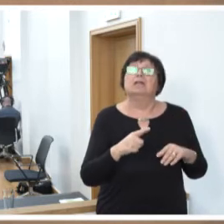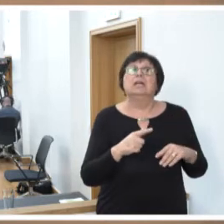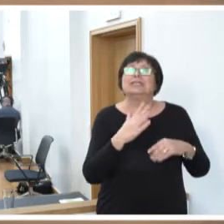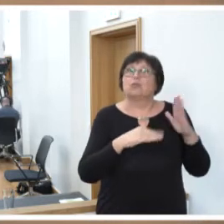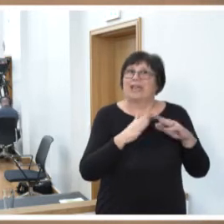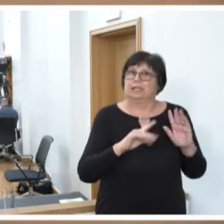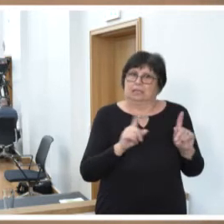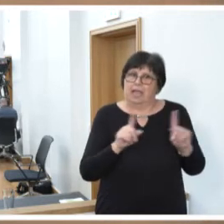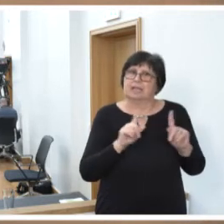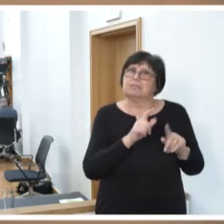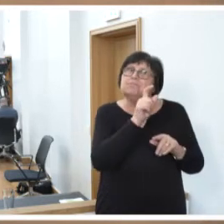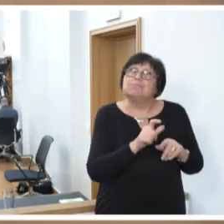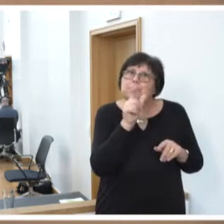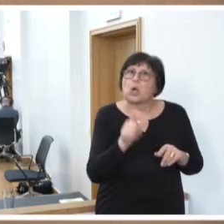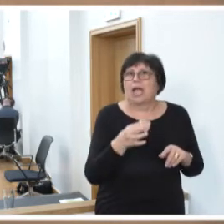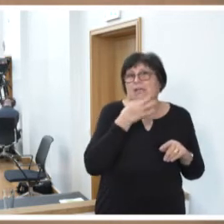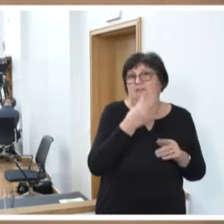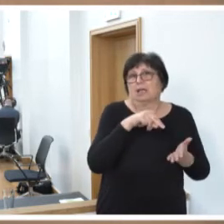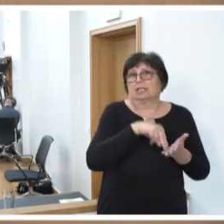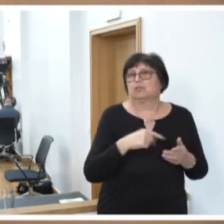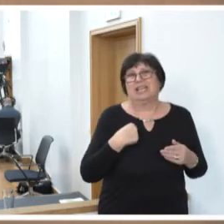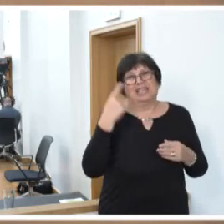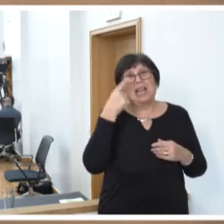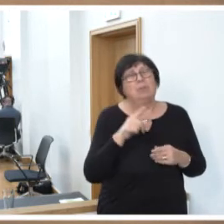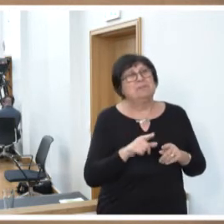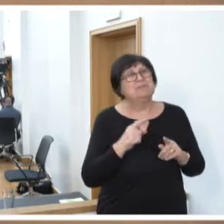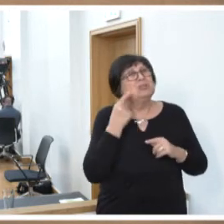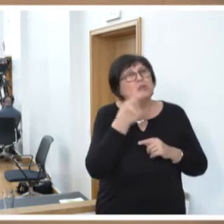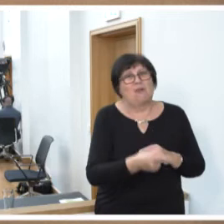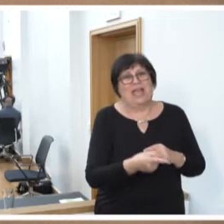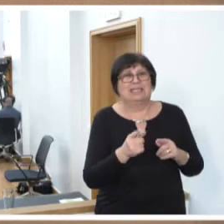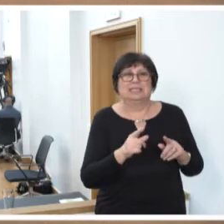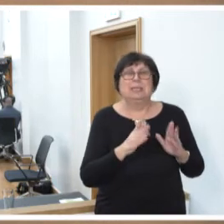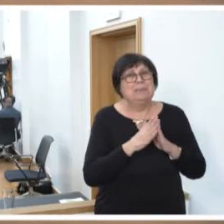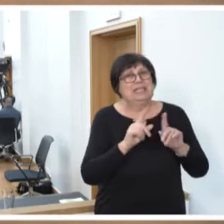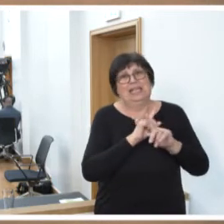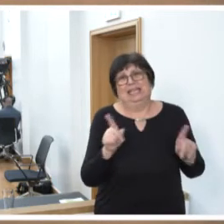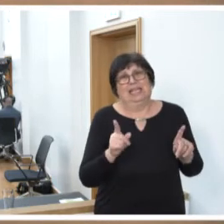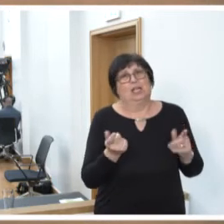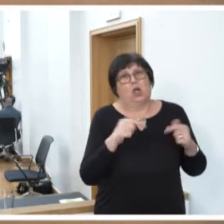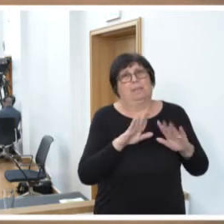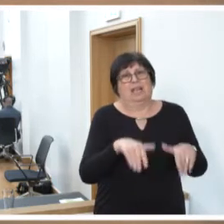Bürgers infrage gestellt und ich glaube, soweit sollten wir es nicht kommen lassen.